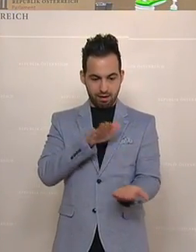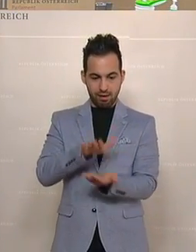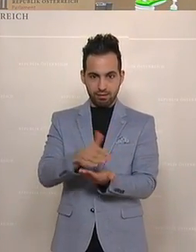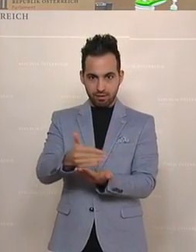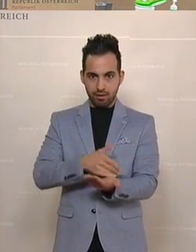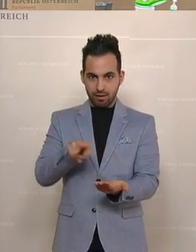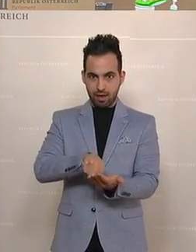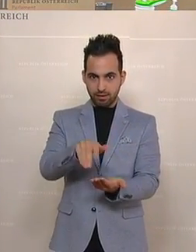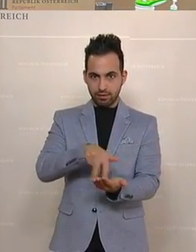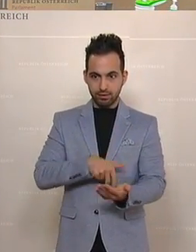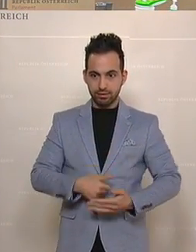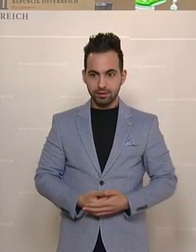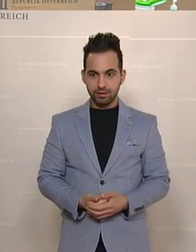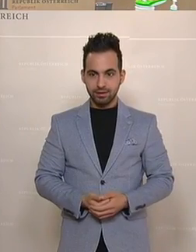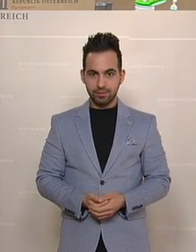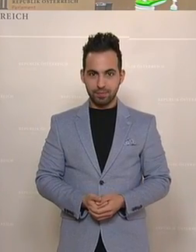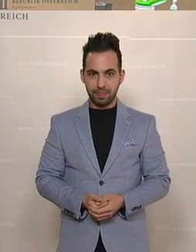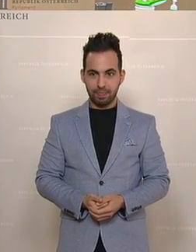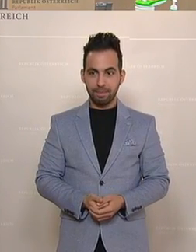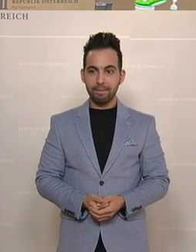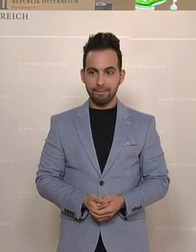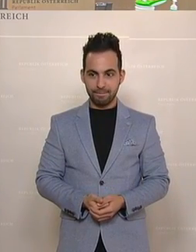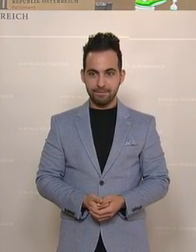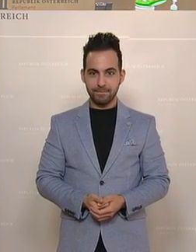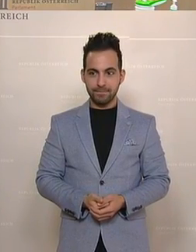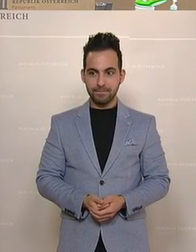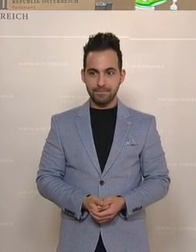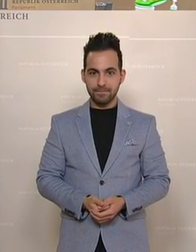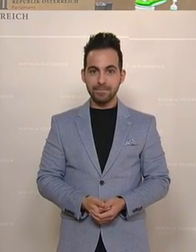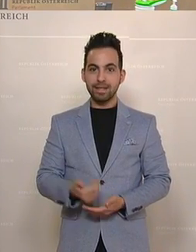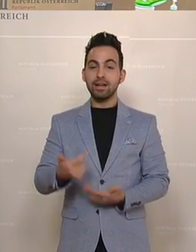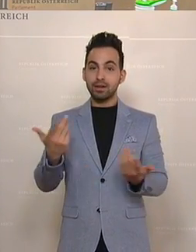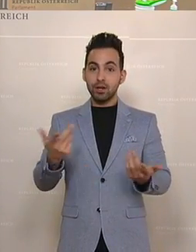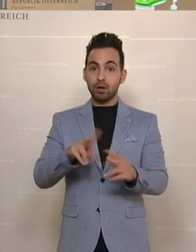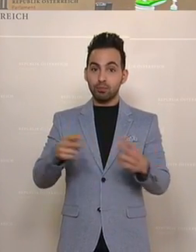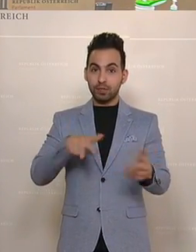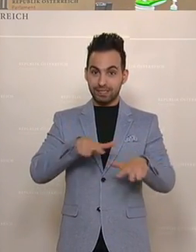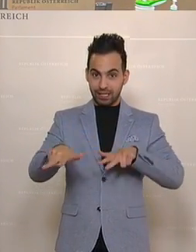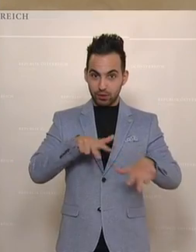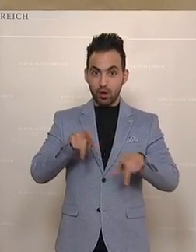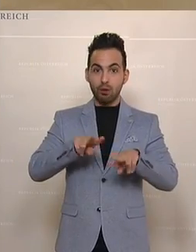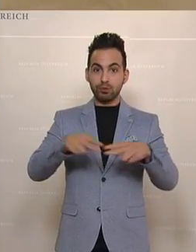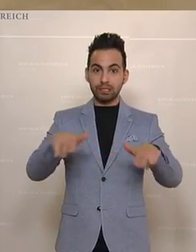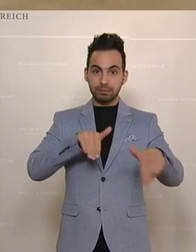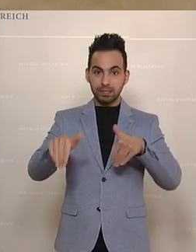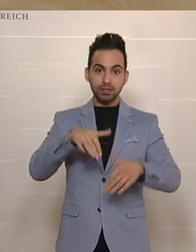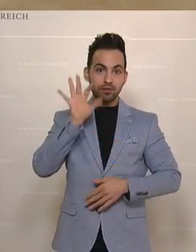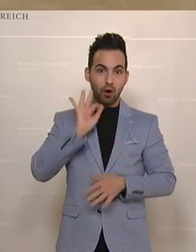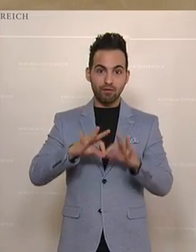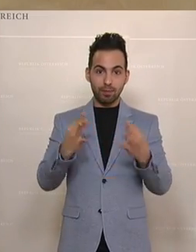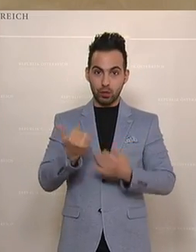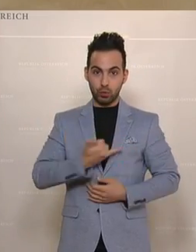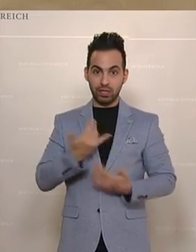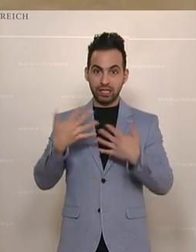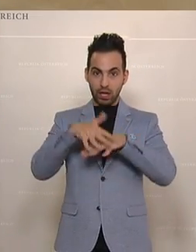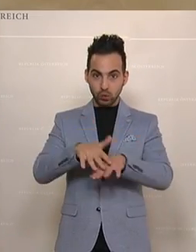Bitteschön. Dann lese ich den kompletten Text vor. Die Bundesregierung, insbesondere die Bundesministerin für Frauen, Familie, Jugend